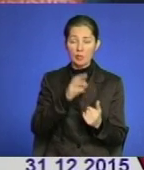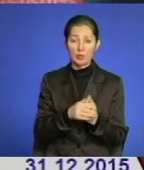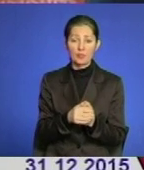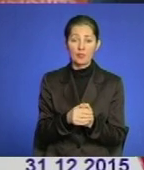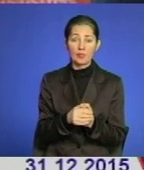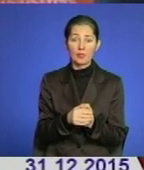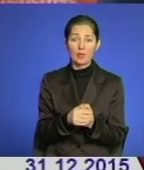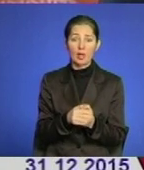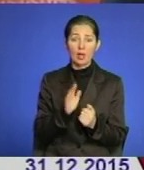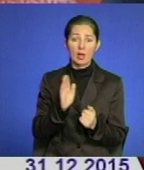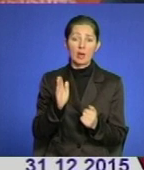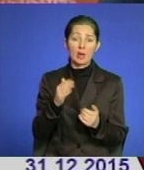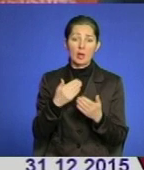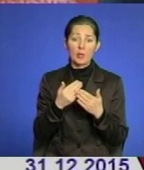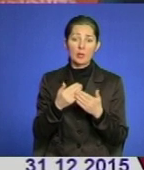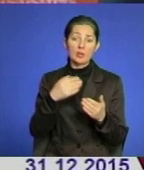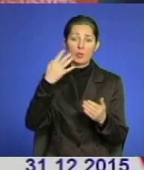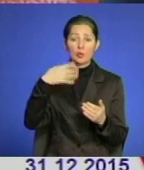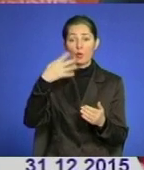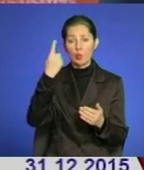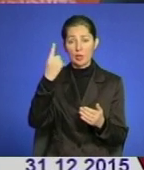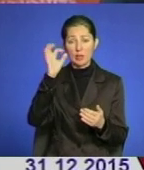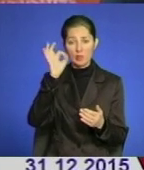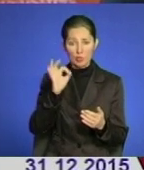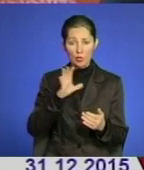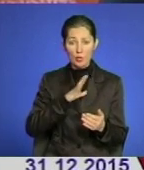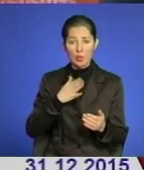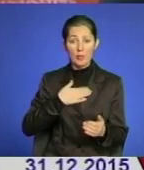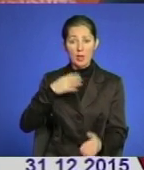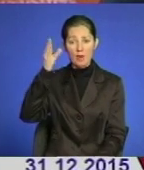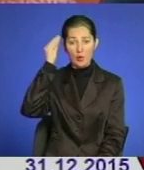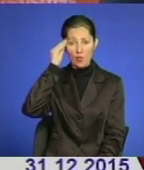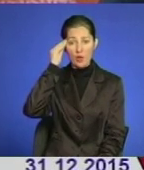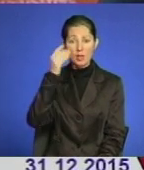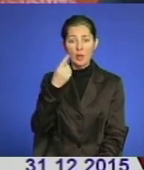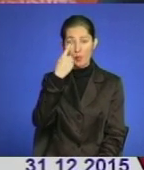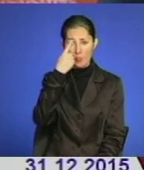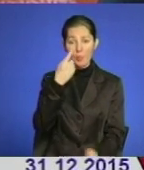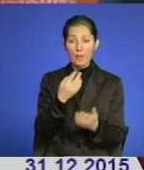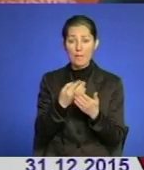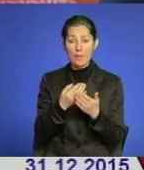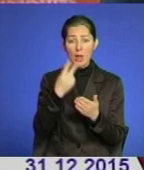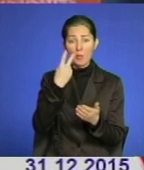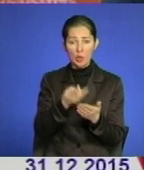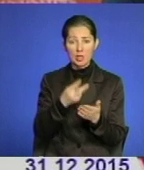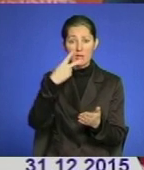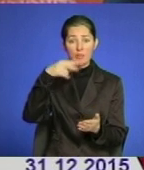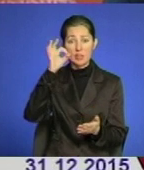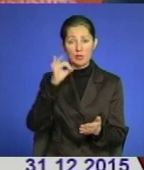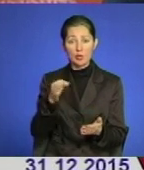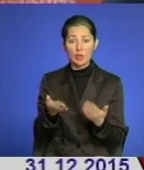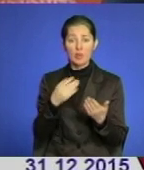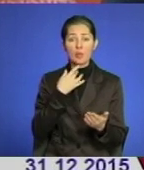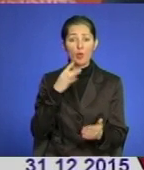Вони складали до середнього 41%, ми врахували по попередніх показниках 20%, однак